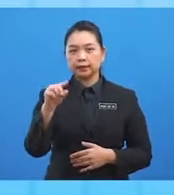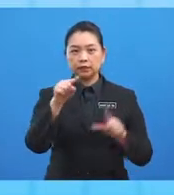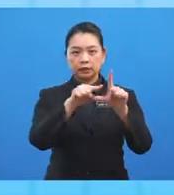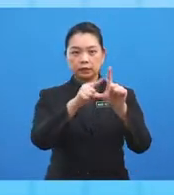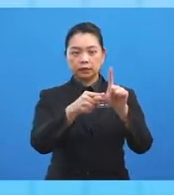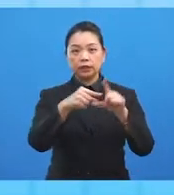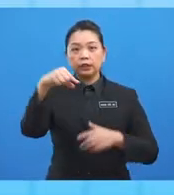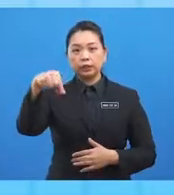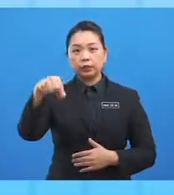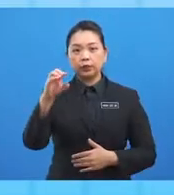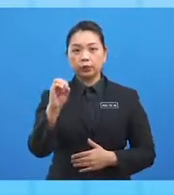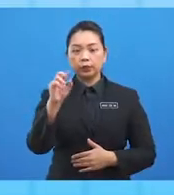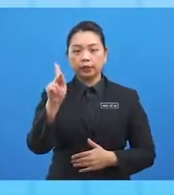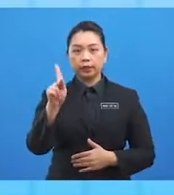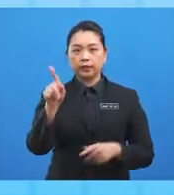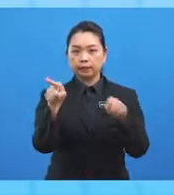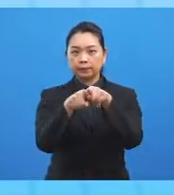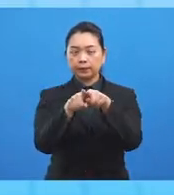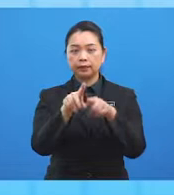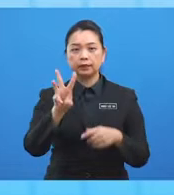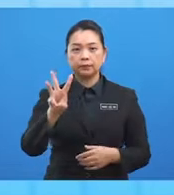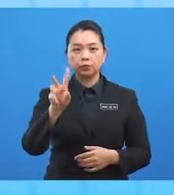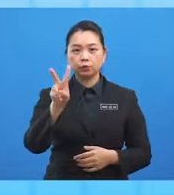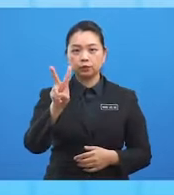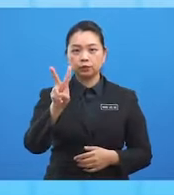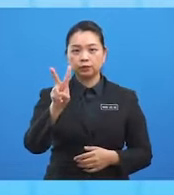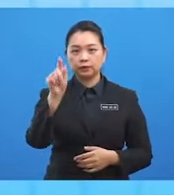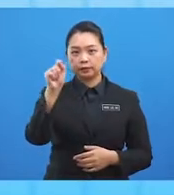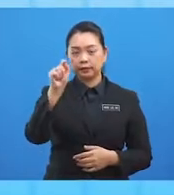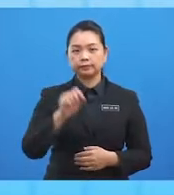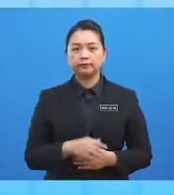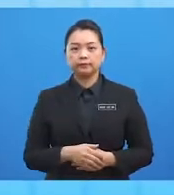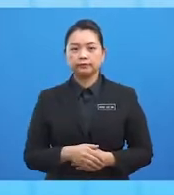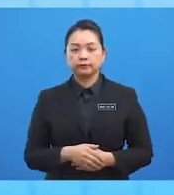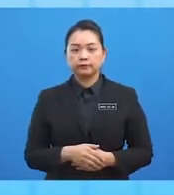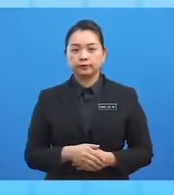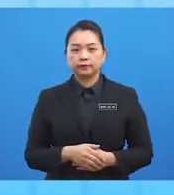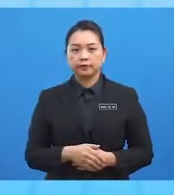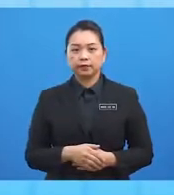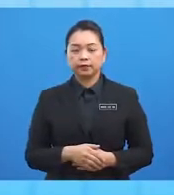sudut Q OK sama dengan 62 dajah.